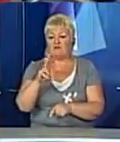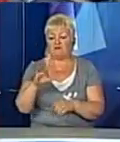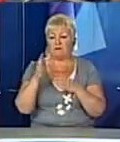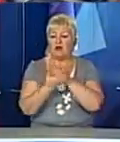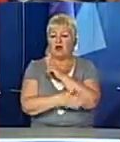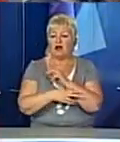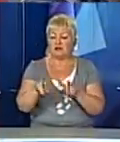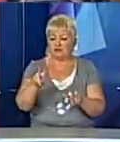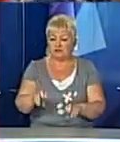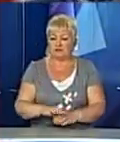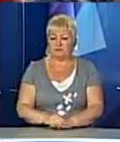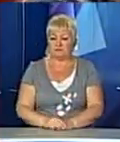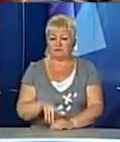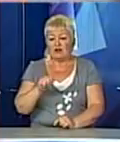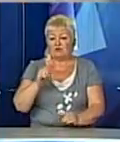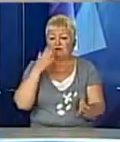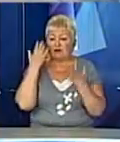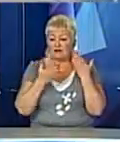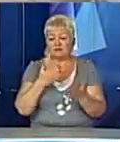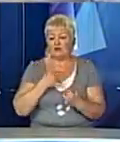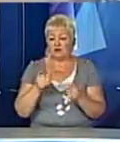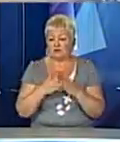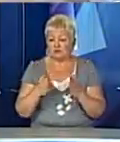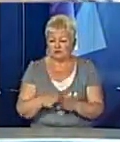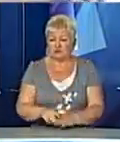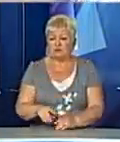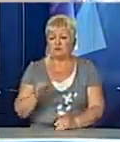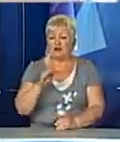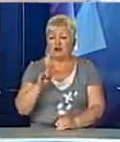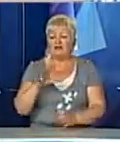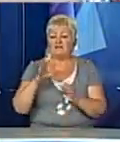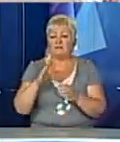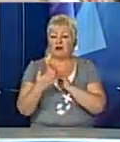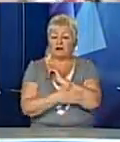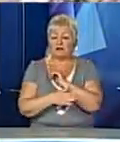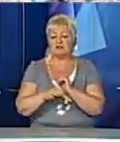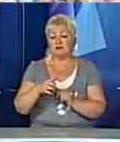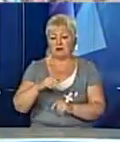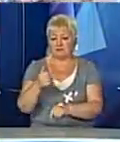додому не хочу йти. Весело тут дуже. «ФМ Галичина». Тренд твого літа.